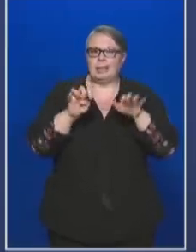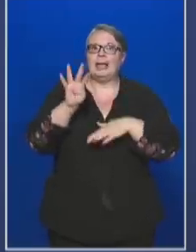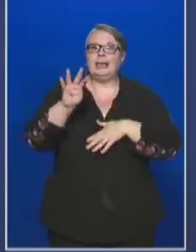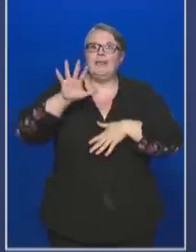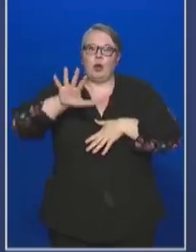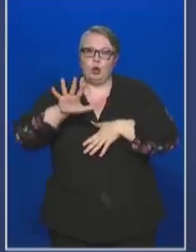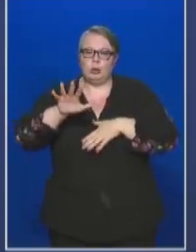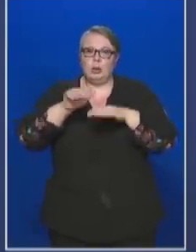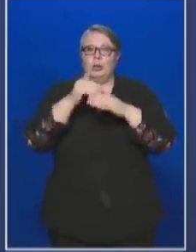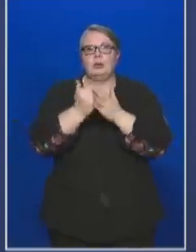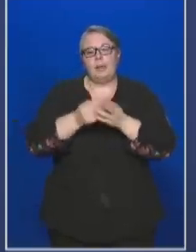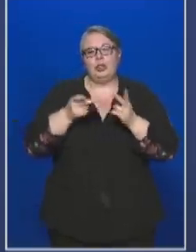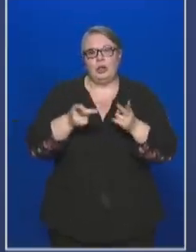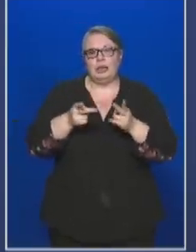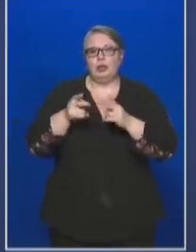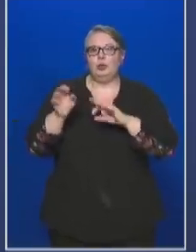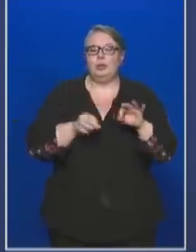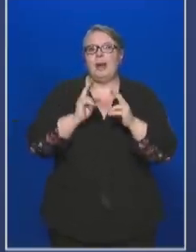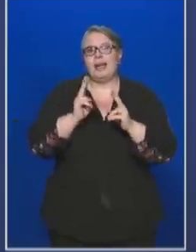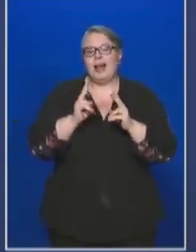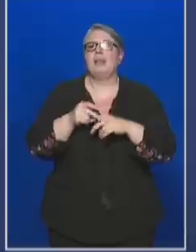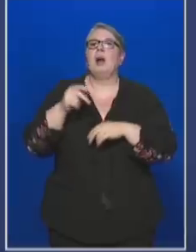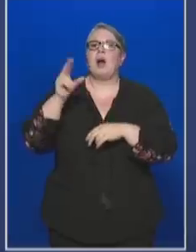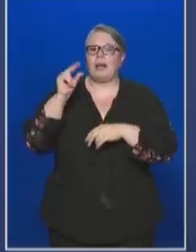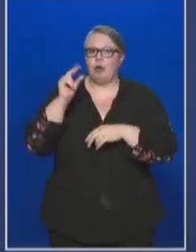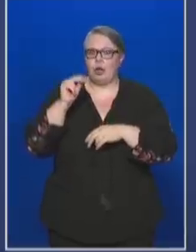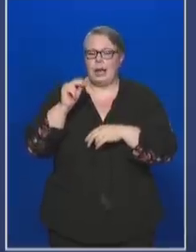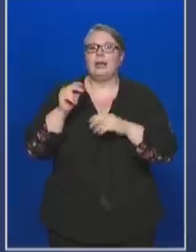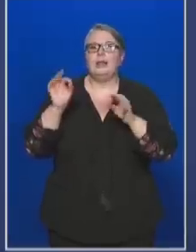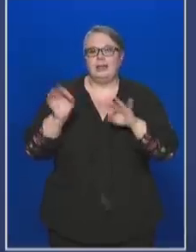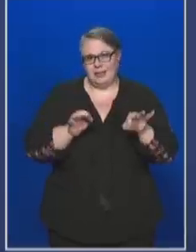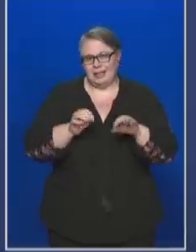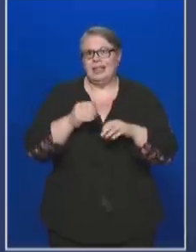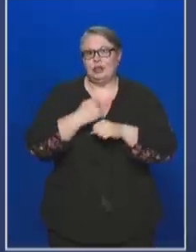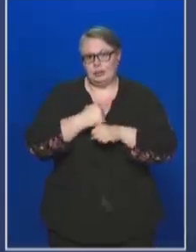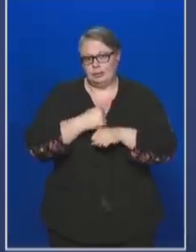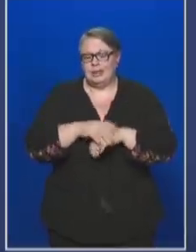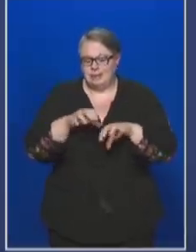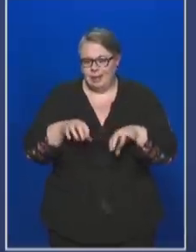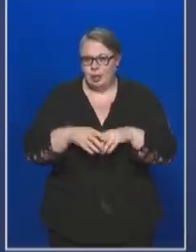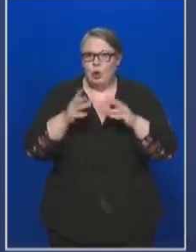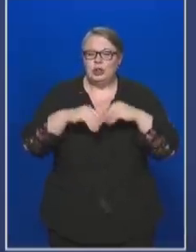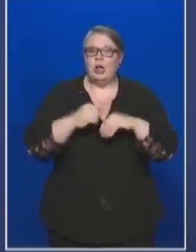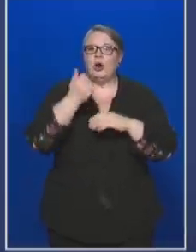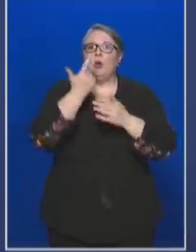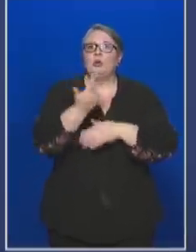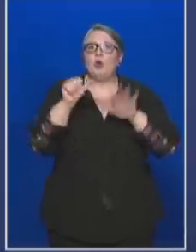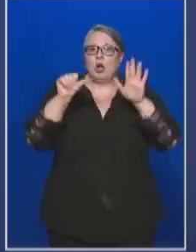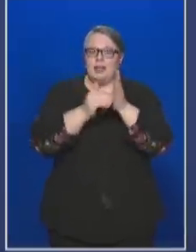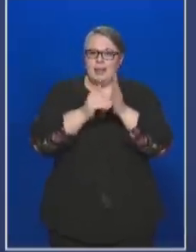szabálysértés ügyében kellett rendőreinknek intézkedést foganatosítani, így összesen már 26